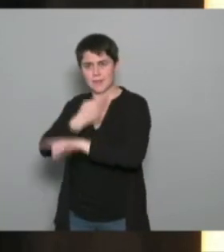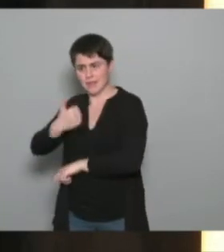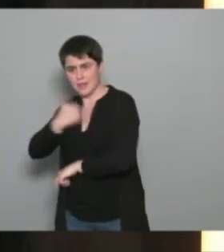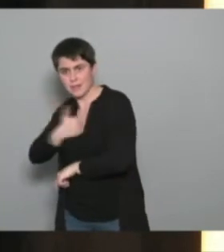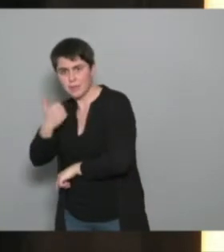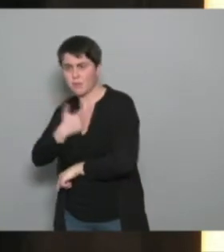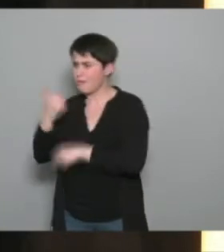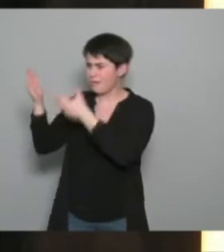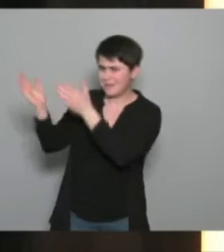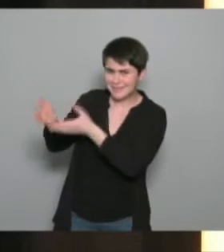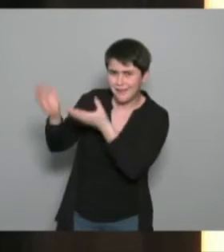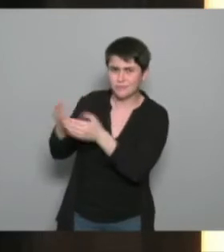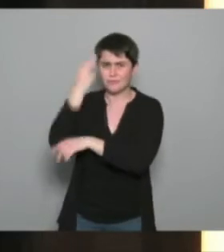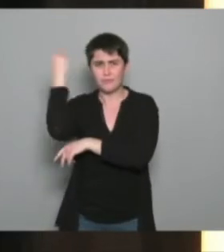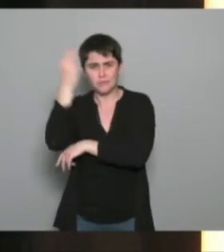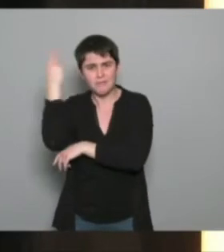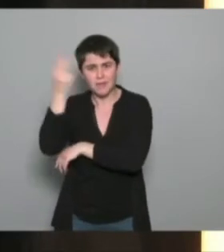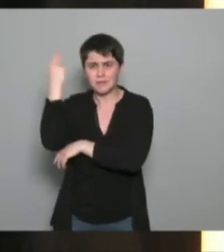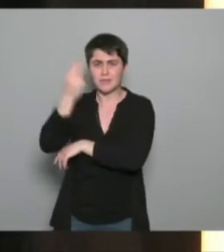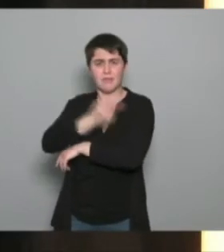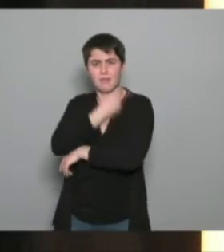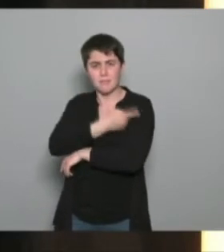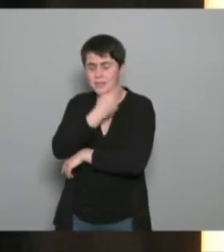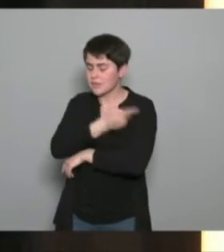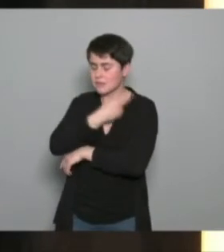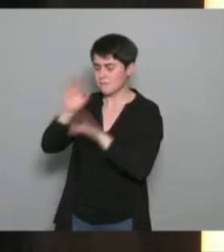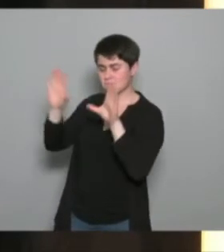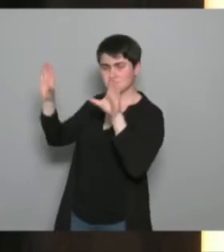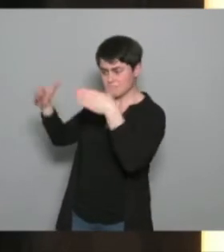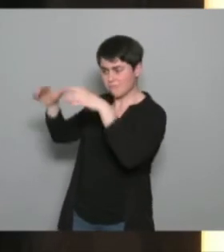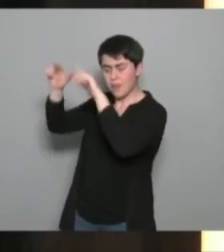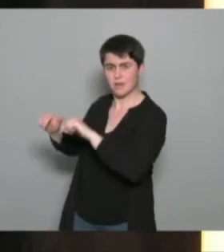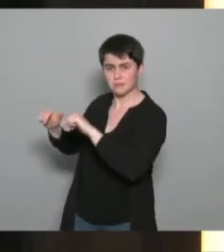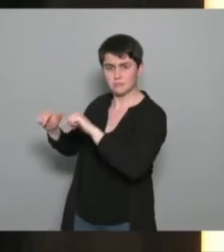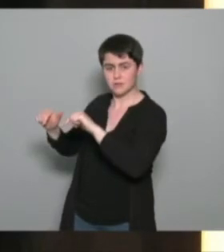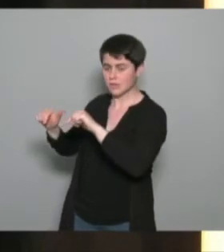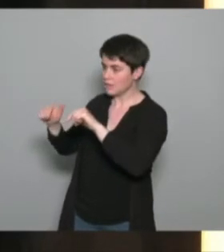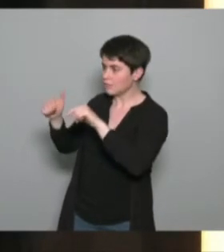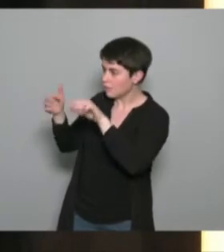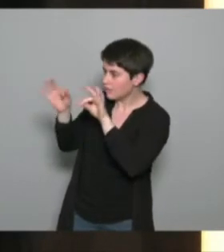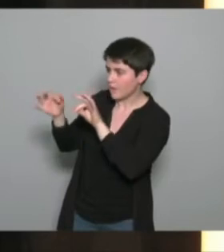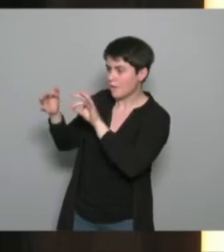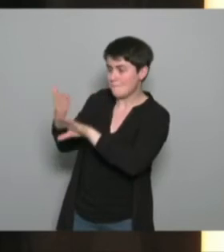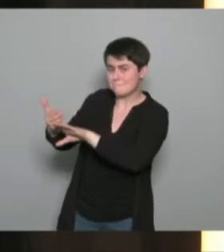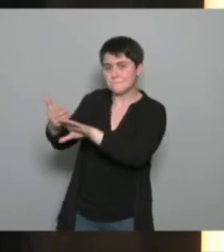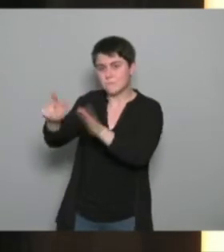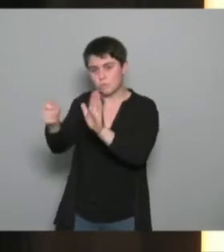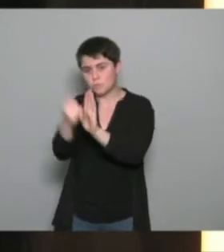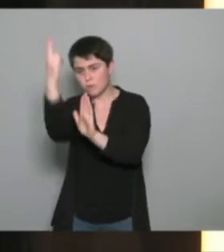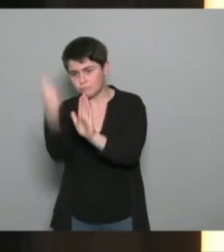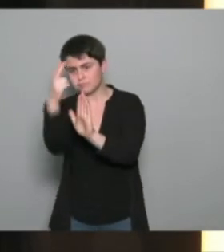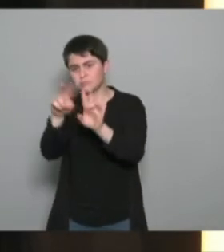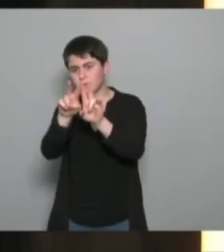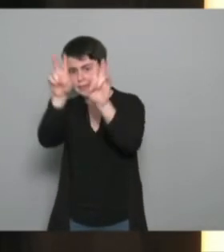médical il y avait le CHU la faculté de médecine je pense que le travail en réseau en partenariat en amont a permis de